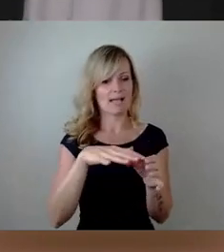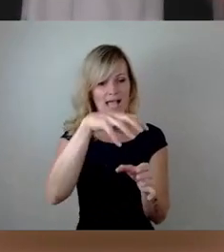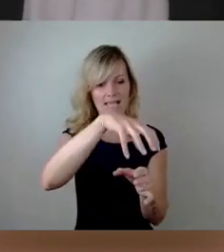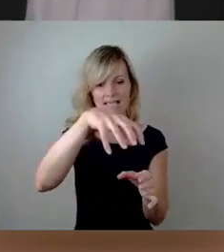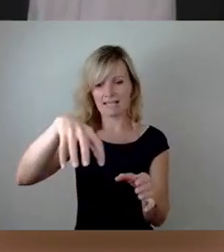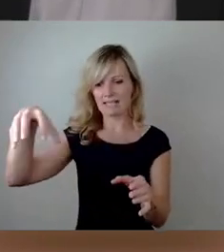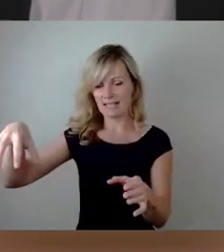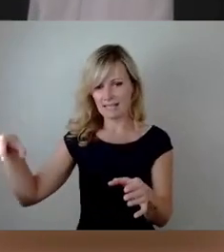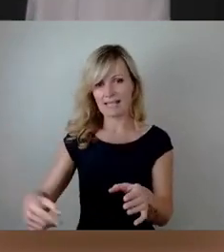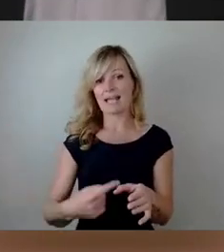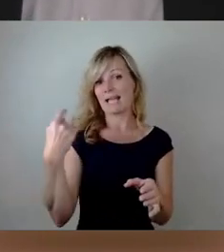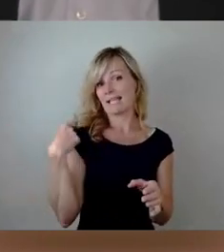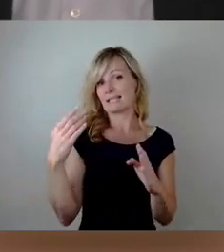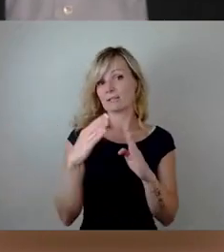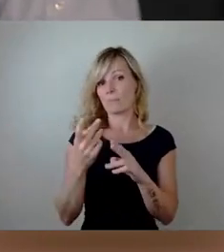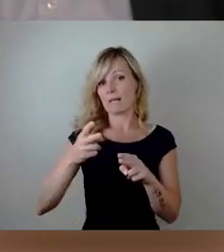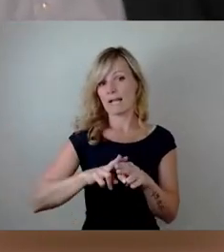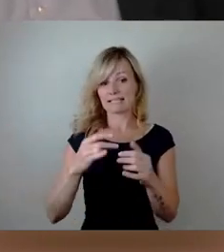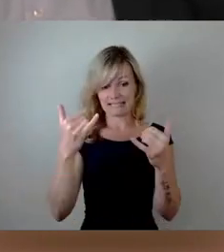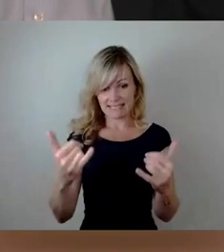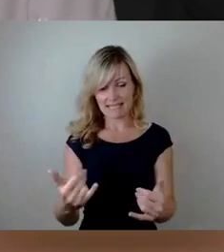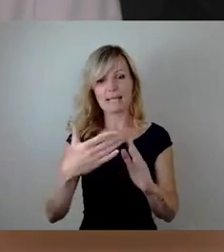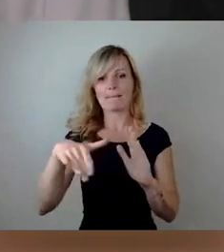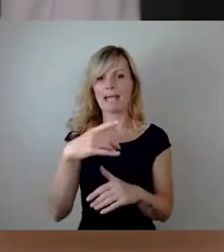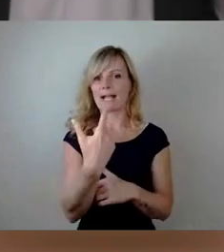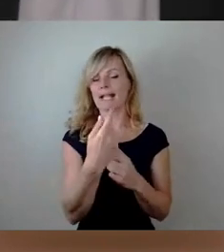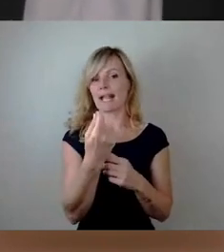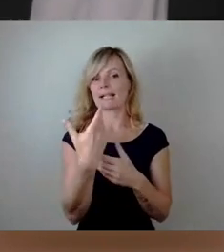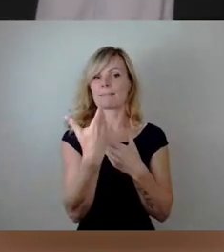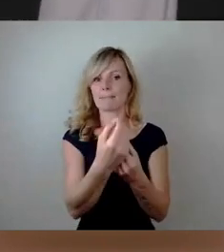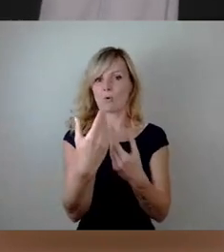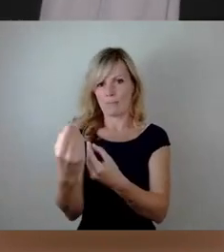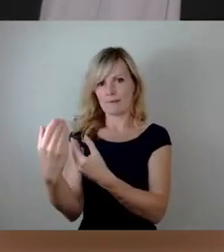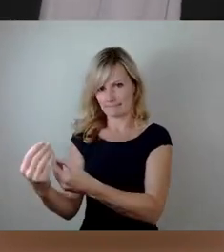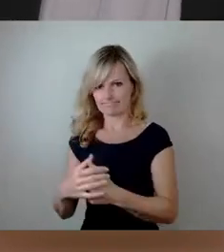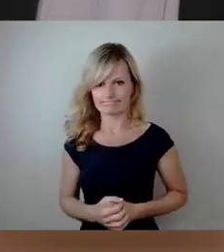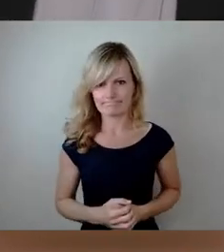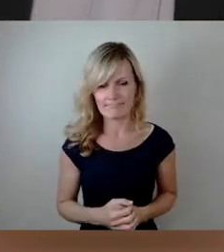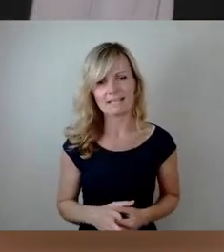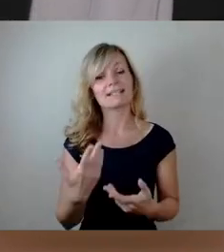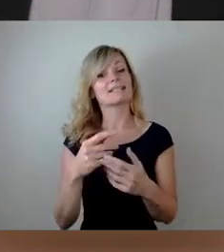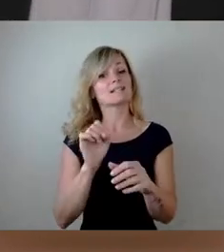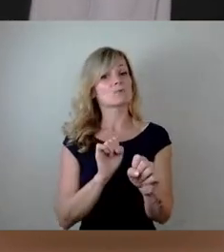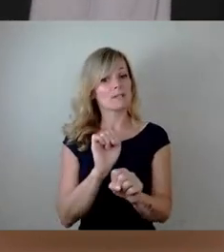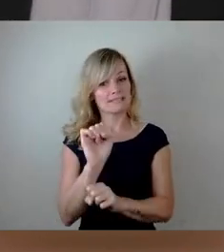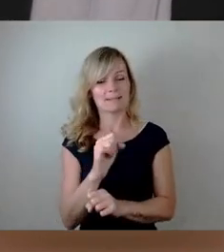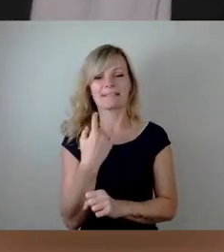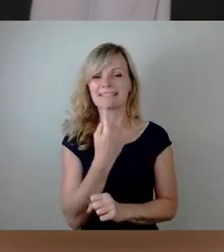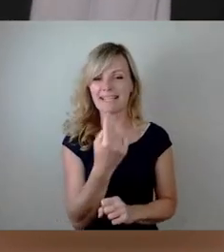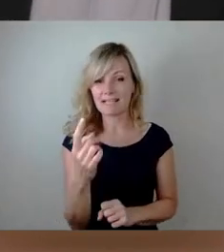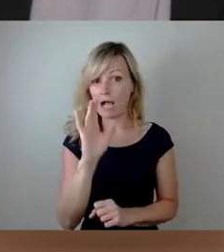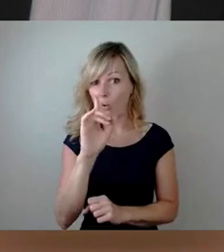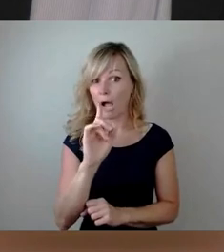Doppelhaushalt hat. Und dennoch kommen wir zu dem, dass wir, und jeder Geschäftsbereich war